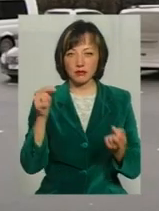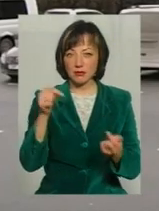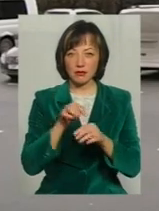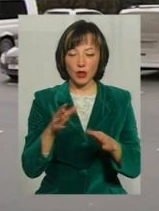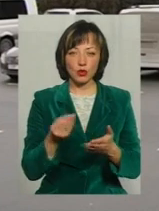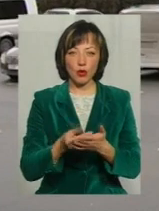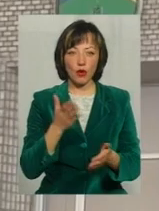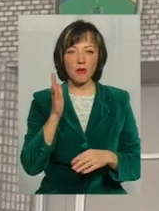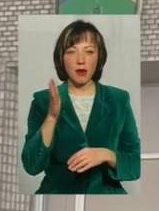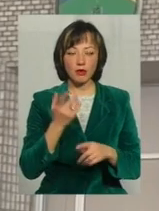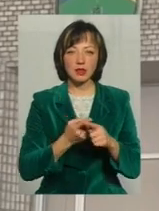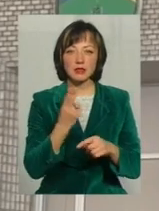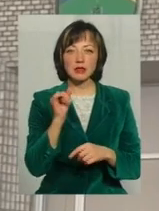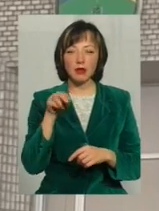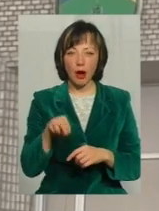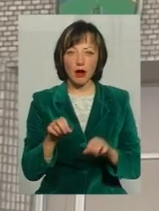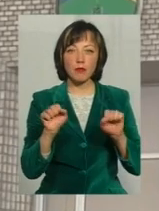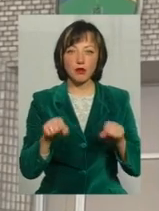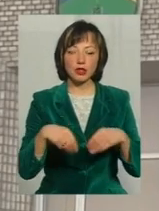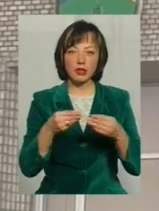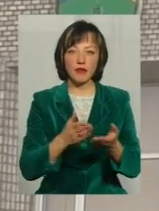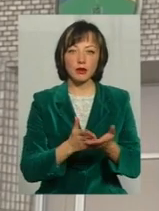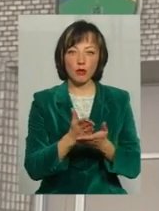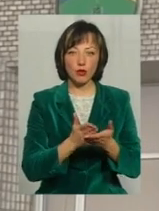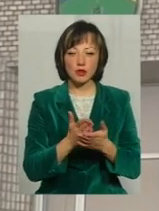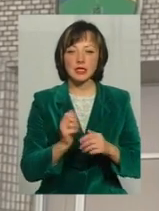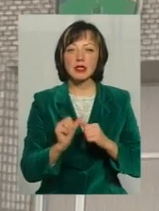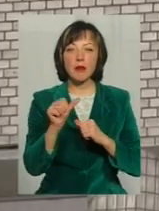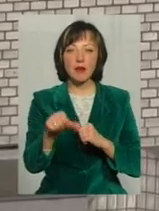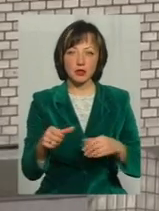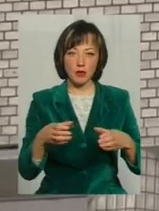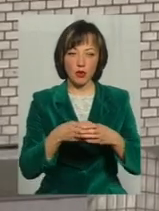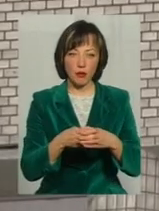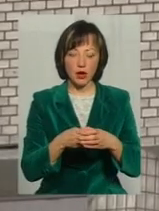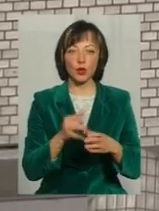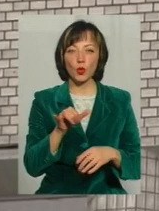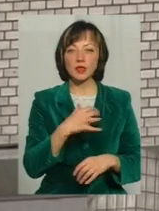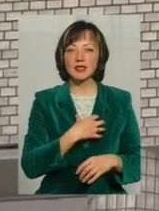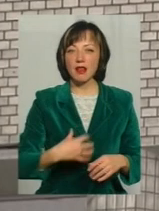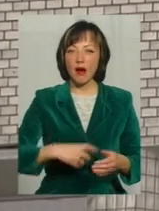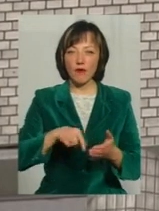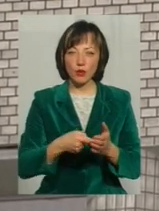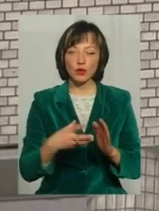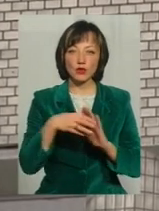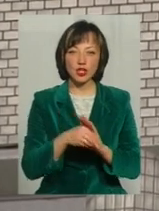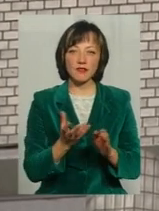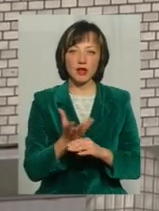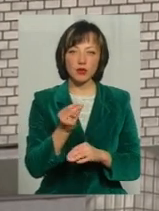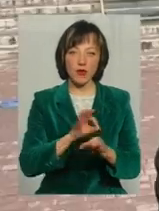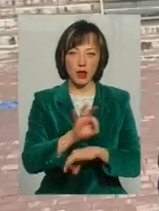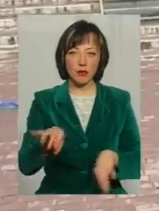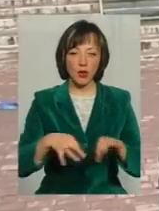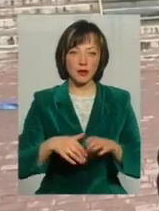дорого У майбутньому СНАП на колесах може надавати послуги і за межами громади До речі, у Славуці долучилися і до фінансування